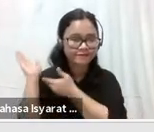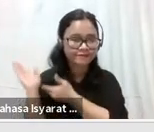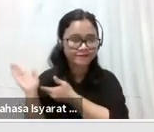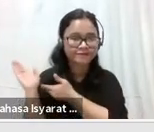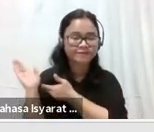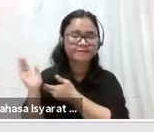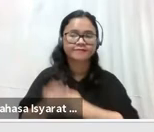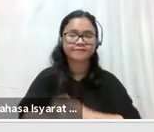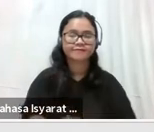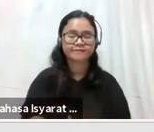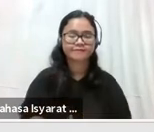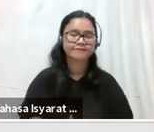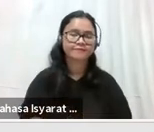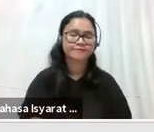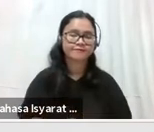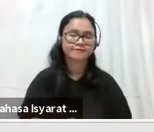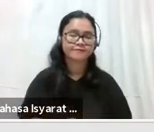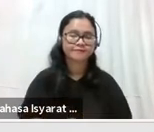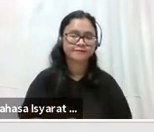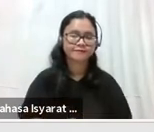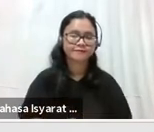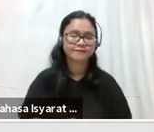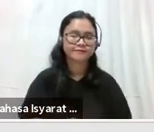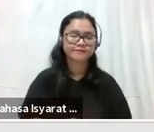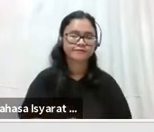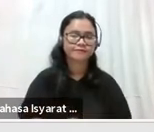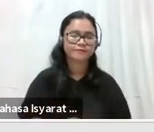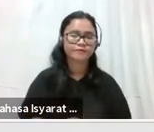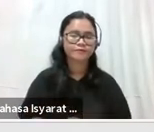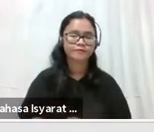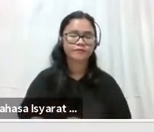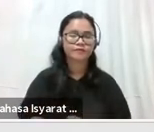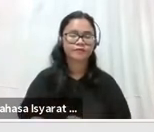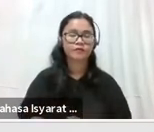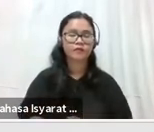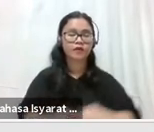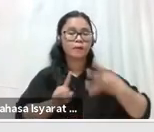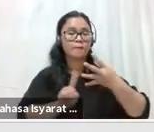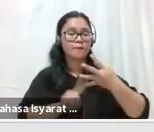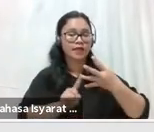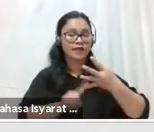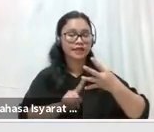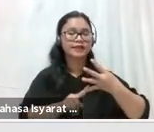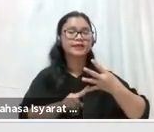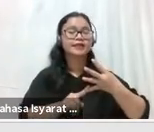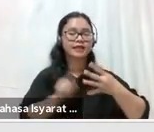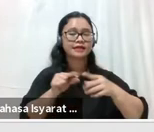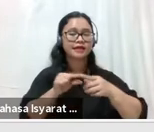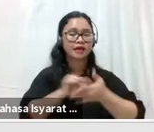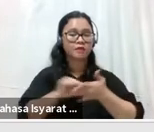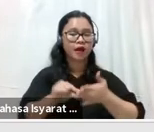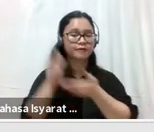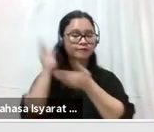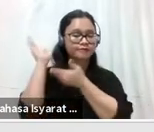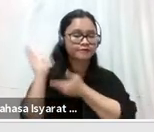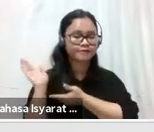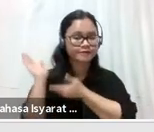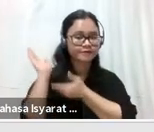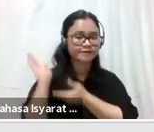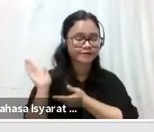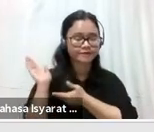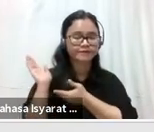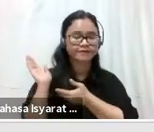Anjarsari dalam kurung individu 4. Agus Hasan Hidayat